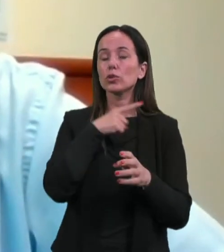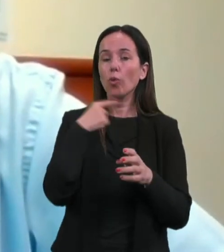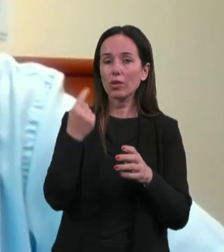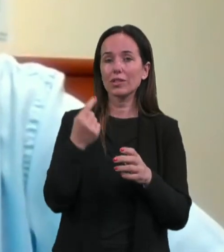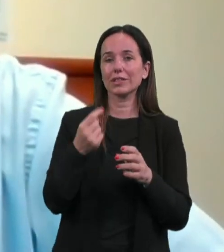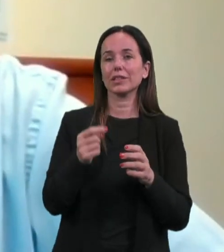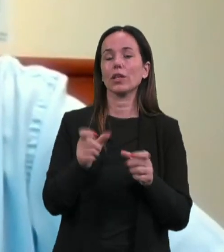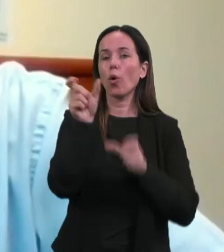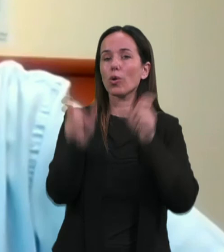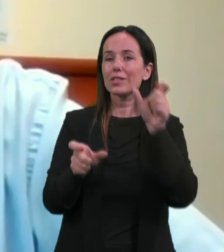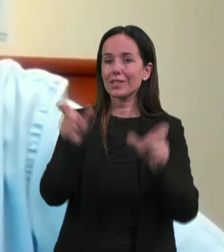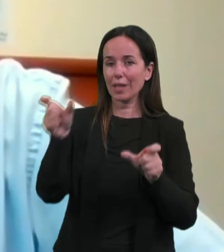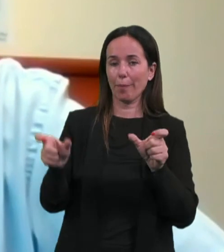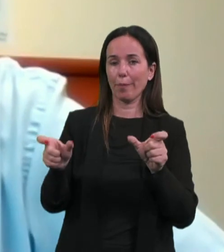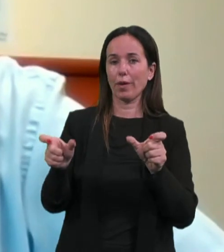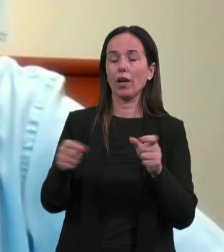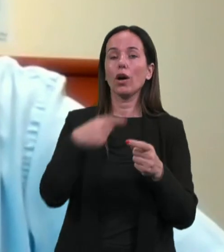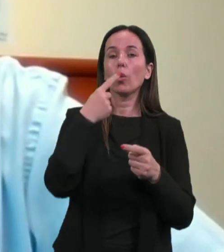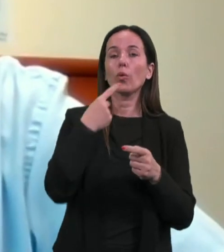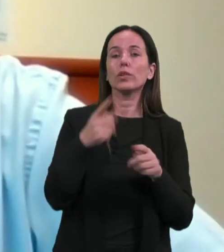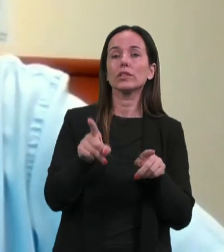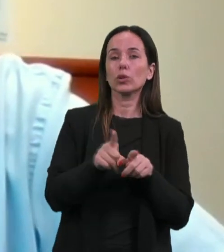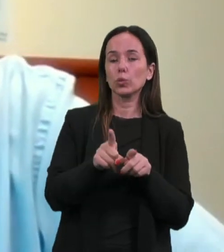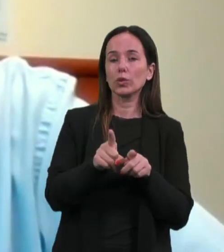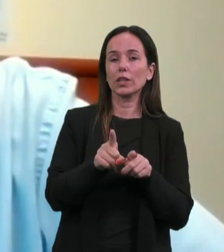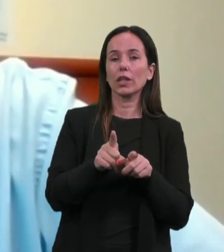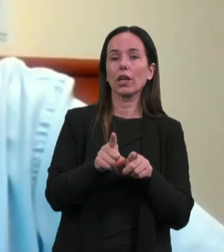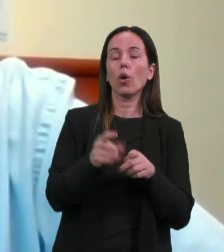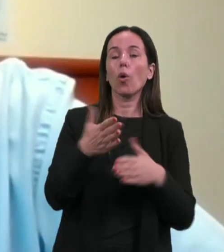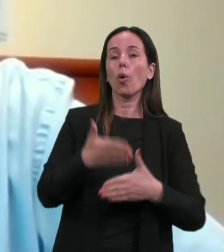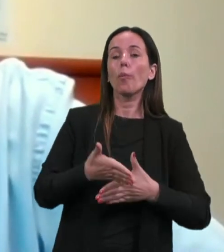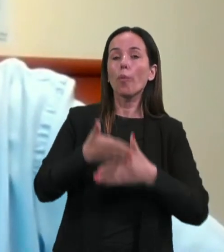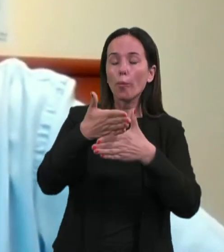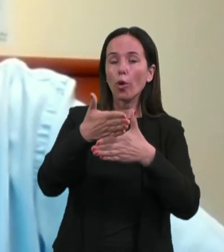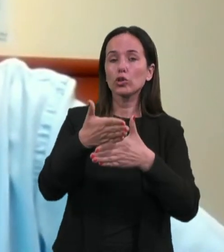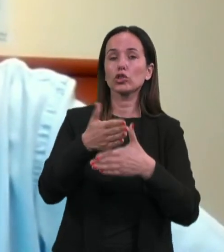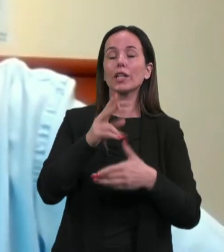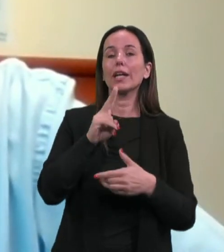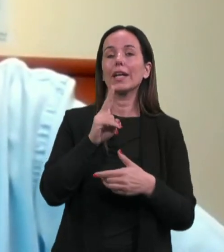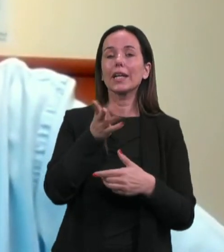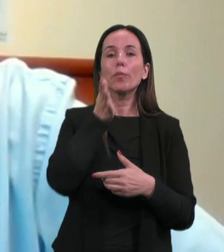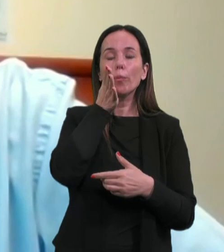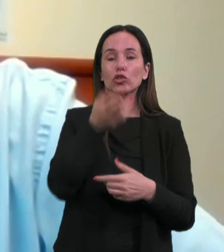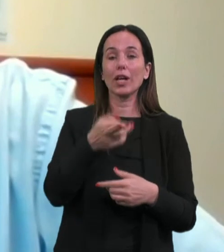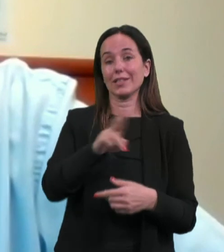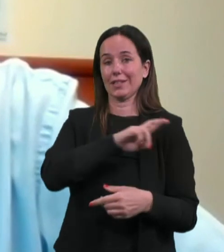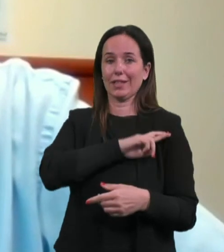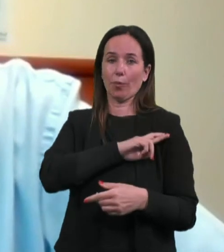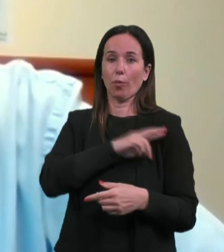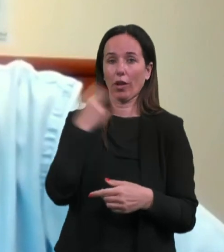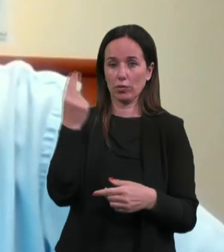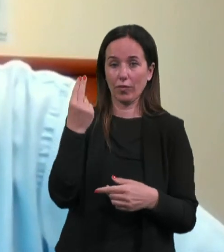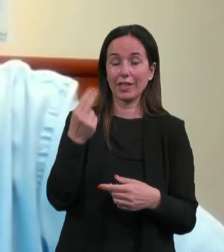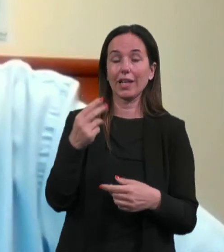kadra. Govorili ste o pomoči, ki bo prišla z Republike. To se pravi, da bojo